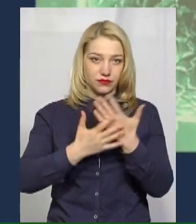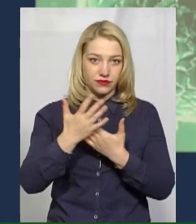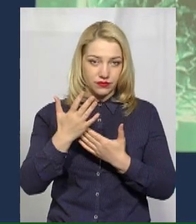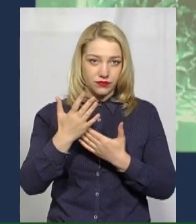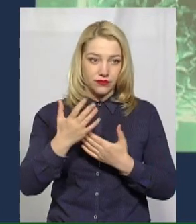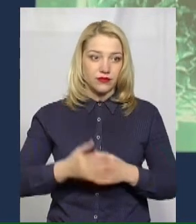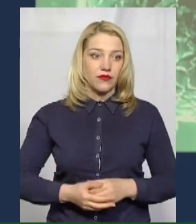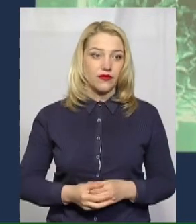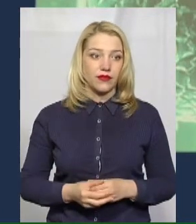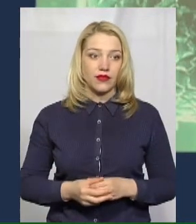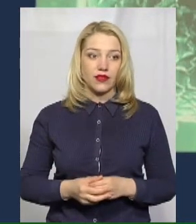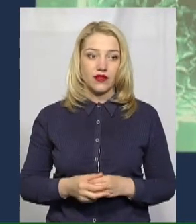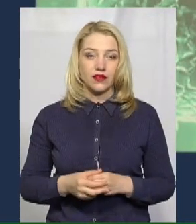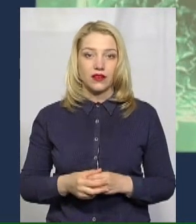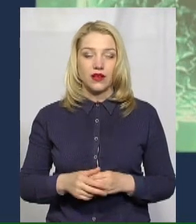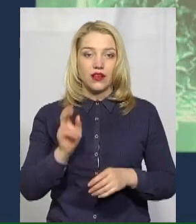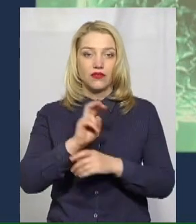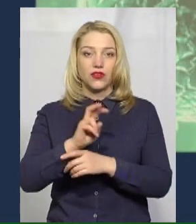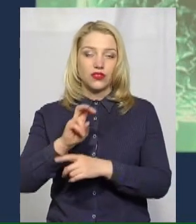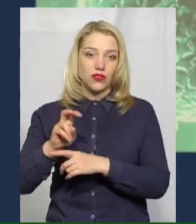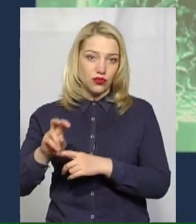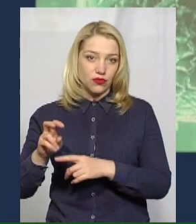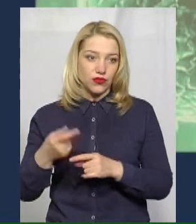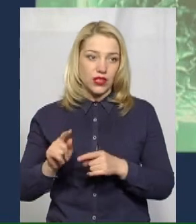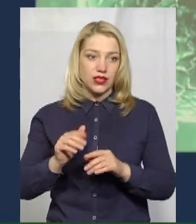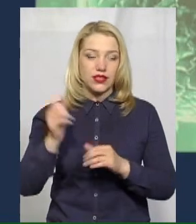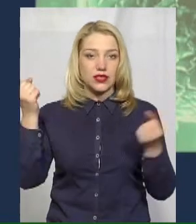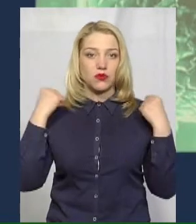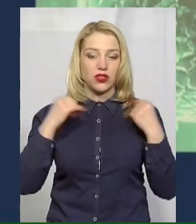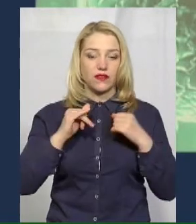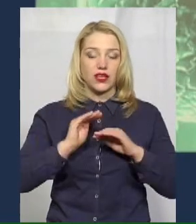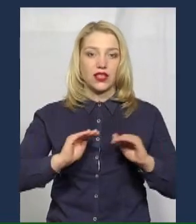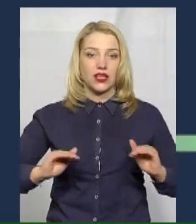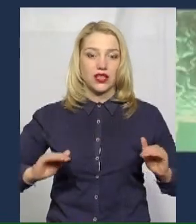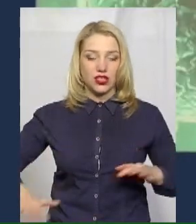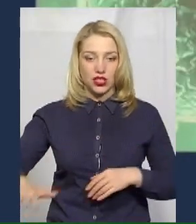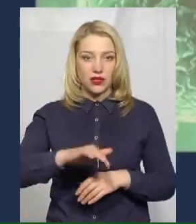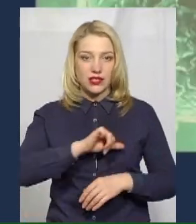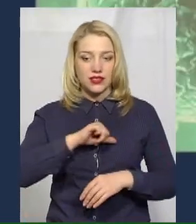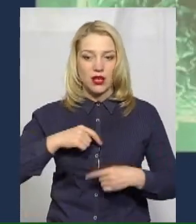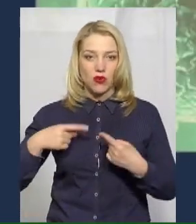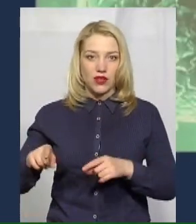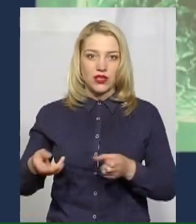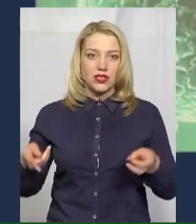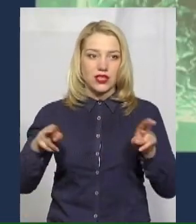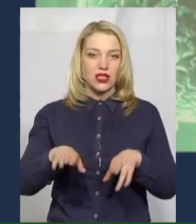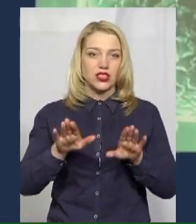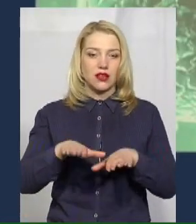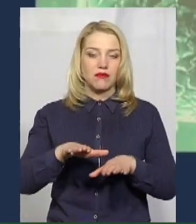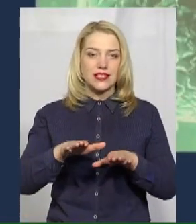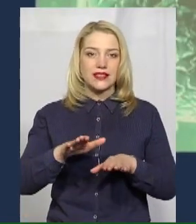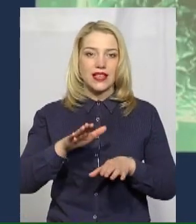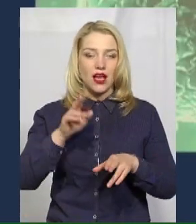або захисної маски, відвідування спортивних та дитячих майданчиків, самовільне залишення місця обсервації,